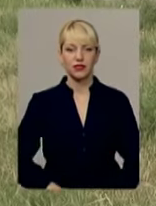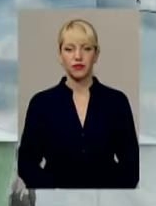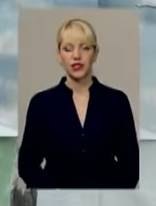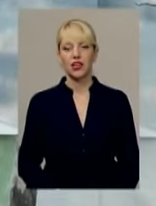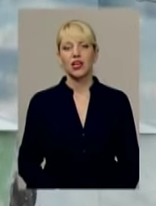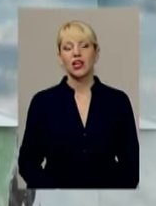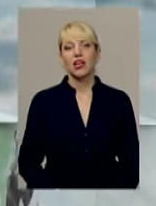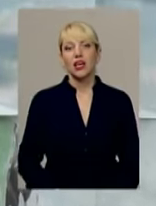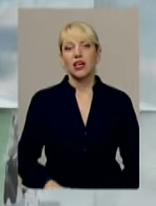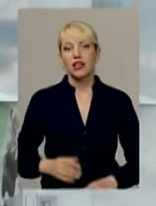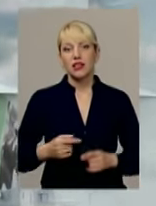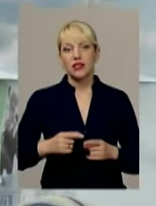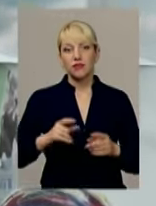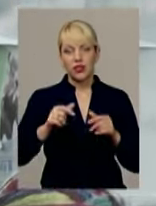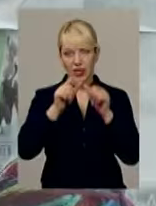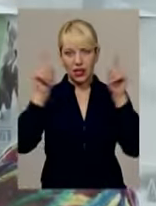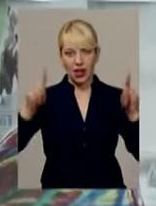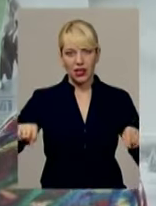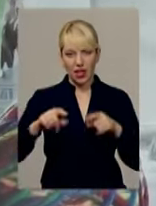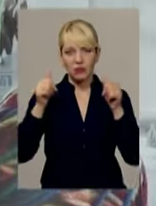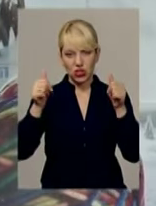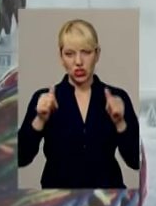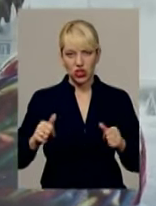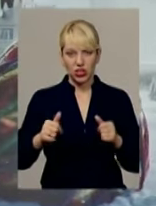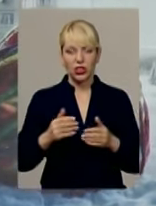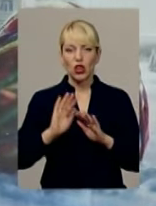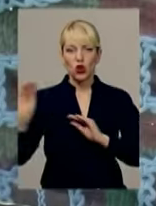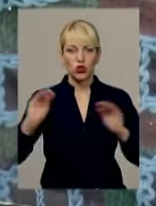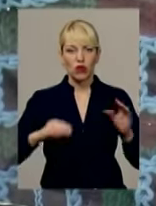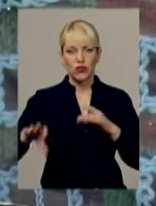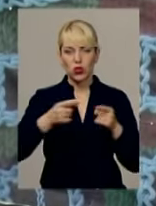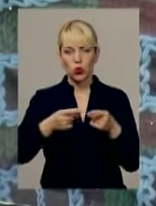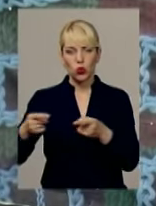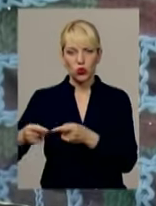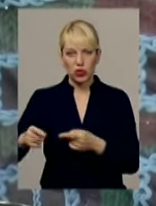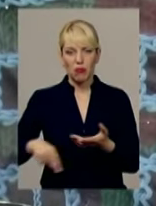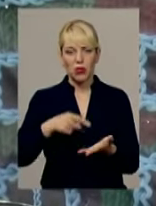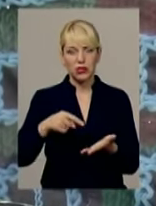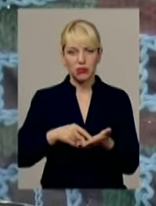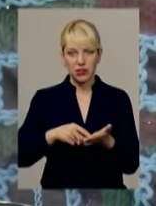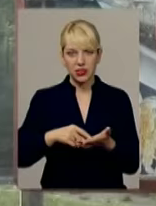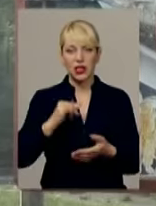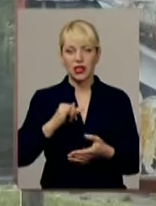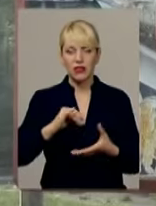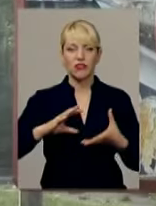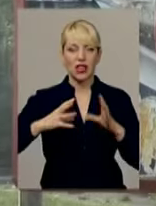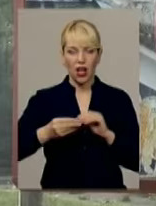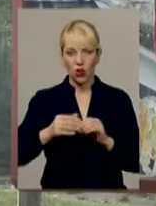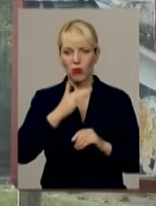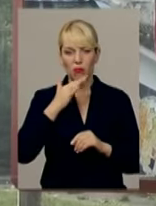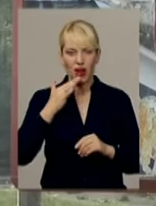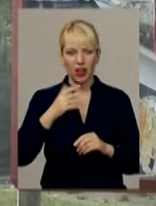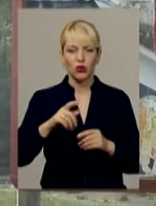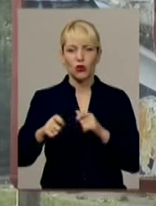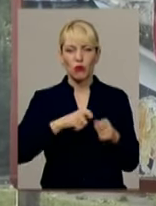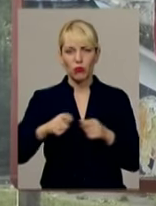Рекламні щити, які пропонують утеплюватися гуртом, розташовані в усіх куточках обласного центру і області загалом. Чимало із них добряче